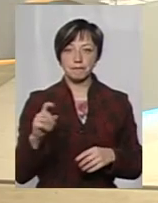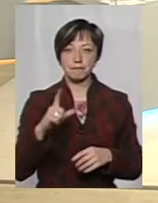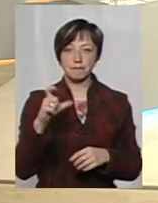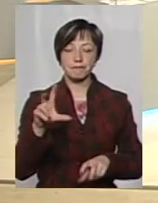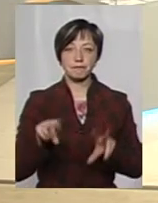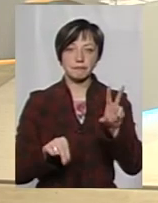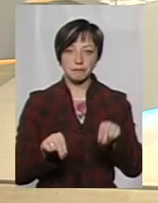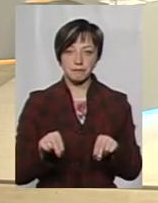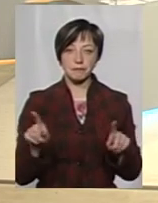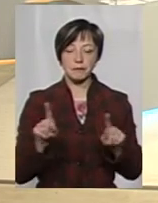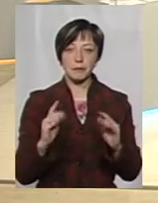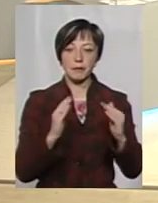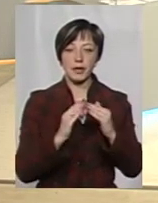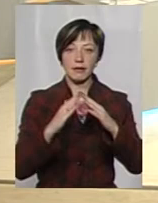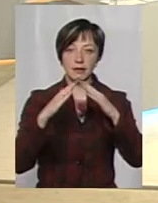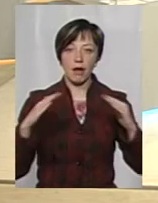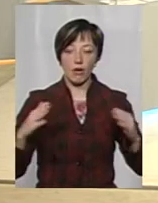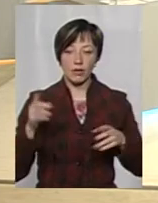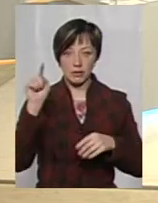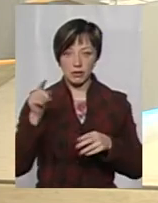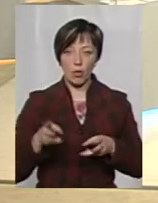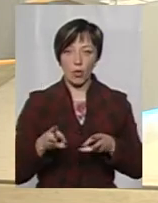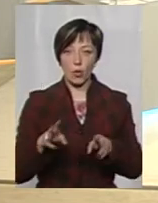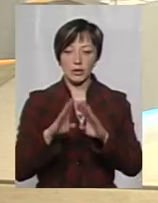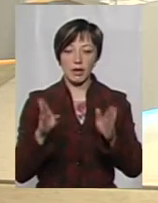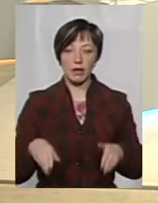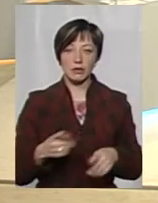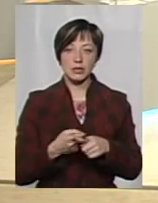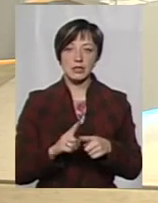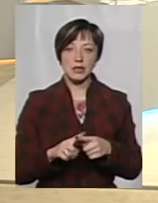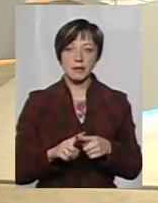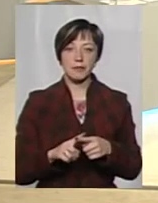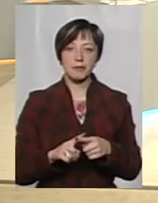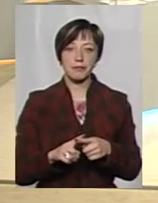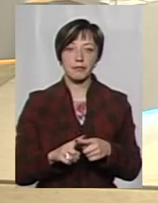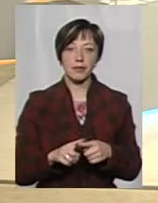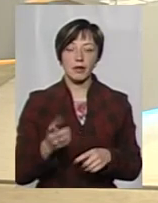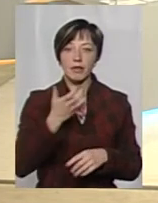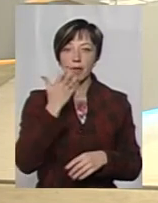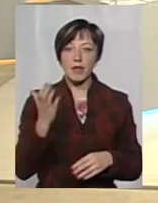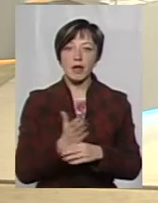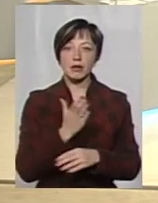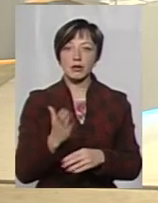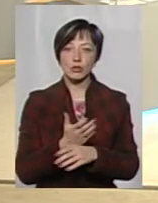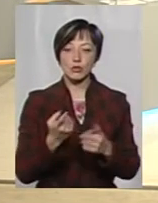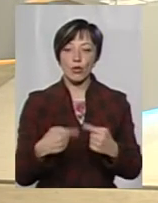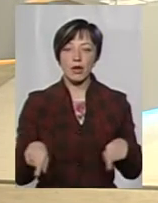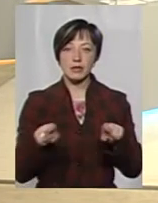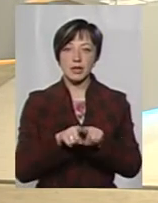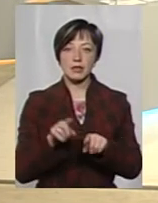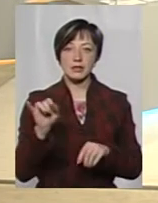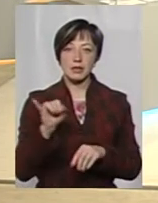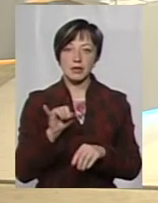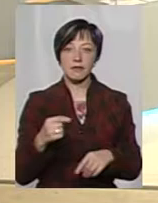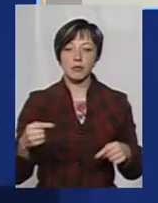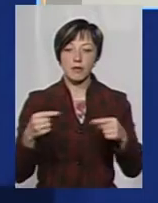рахує, що будинки з дахової котельної – це теплогенеруючі організації, і,